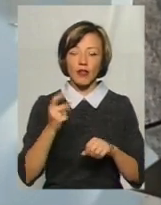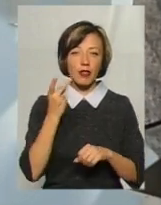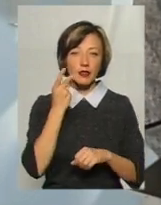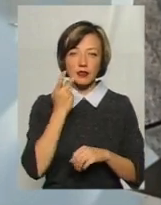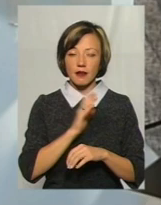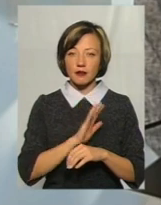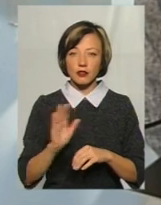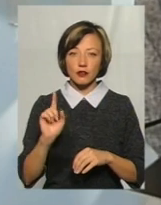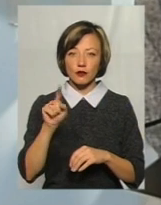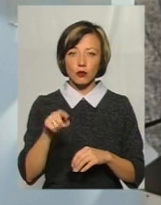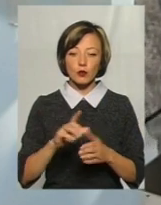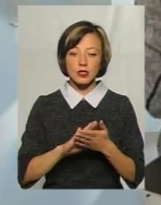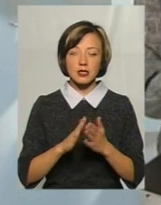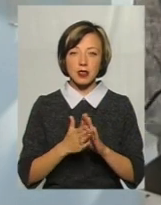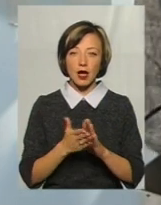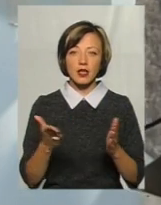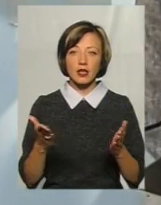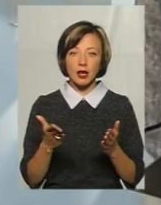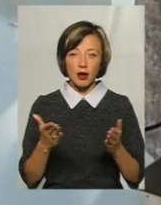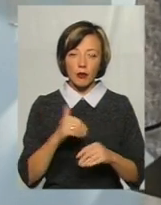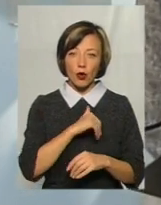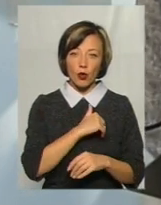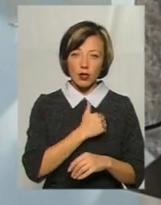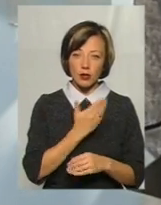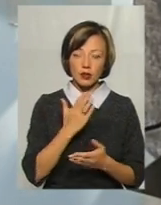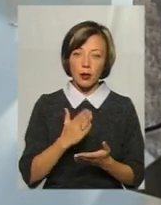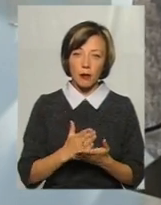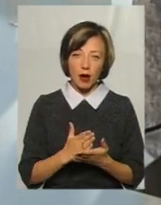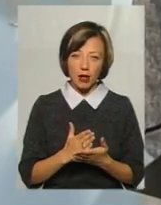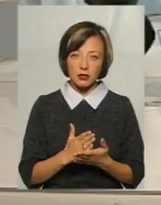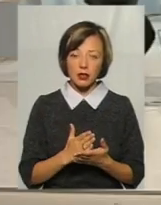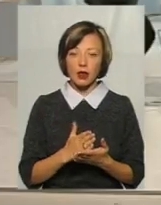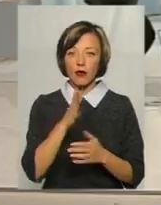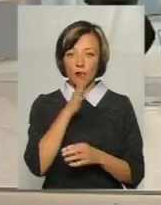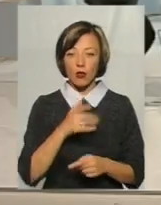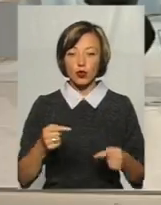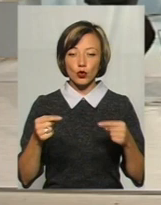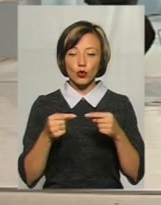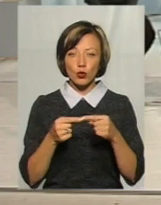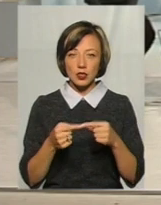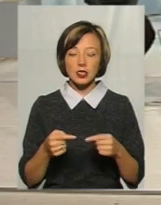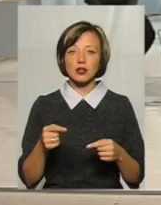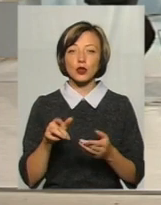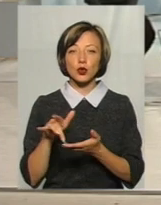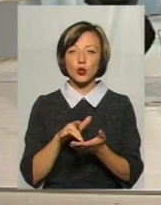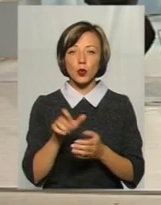стані, який би нам хотілося мати. Водночас саме турист,